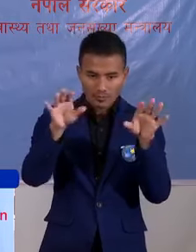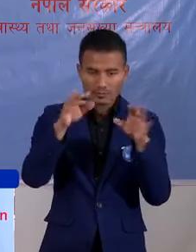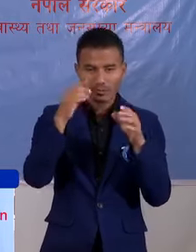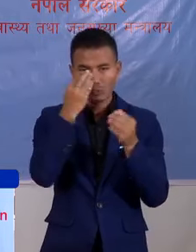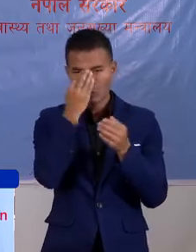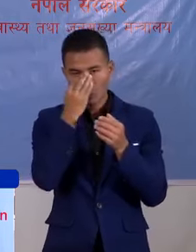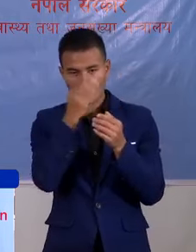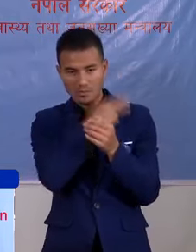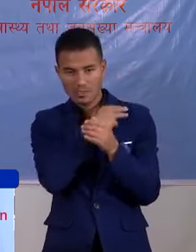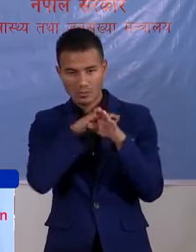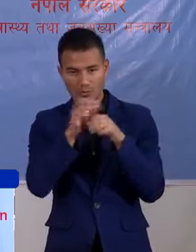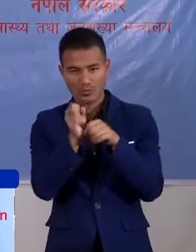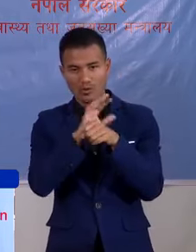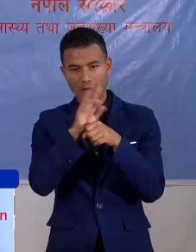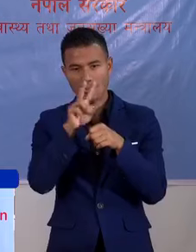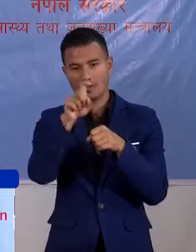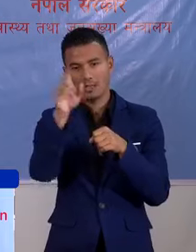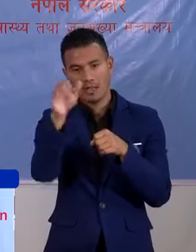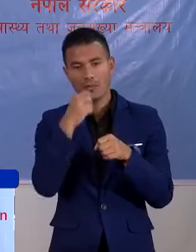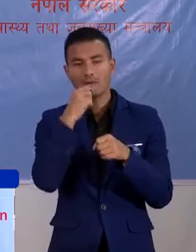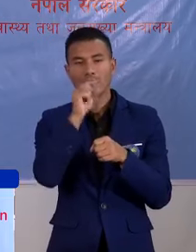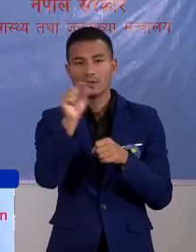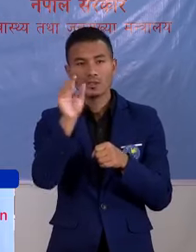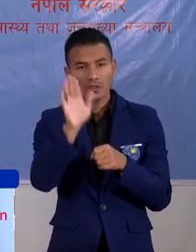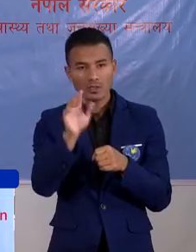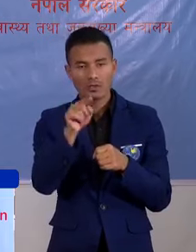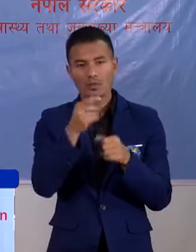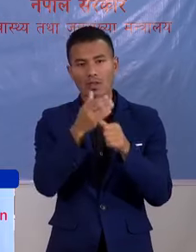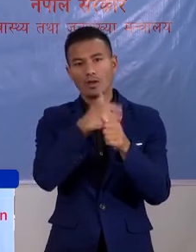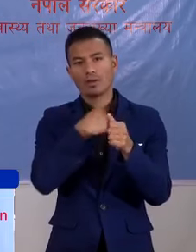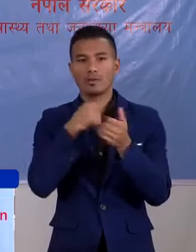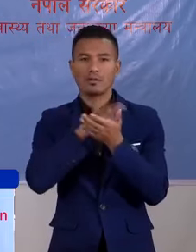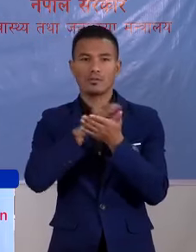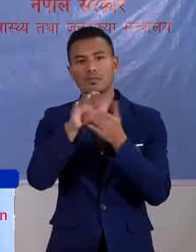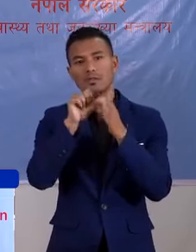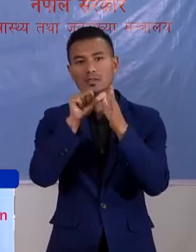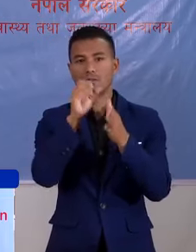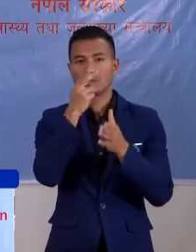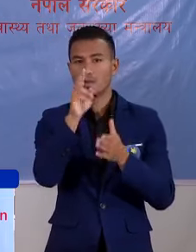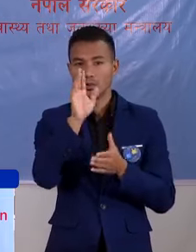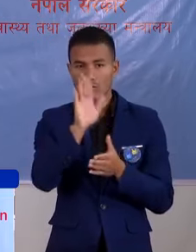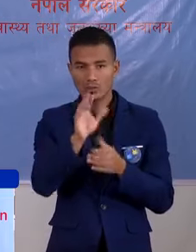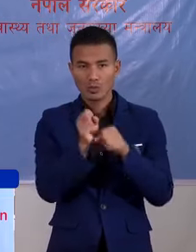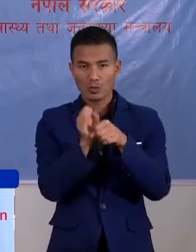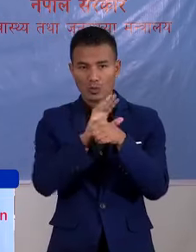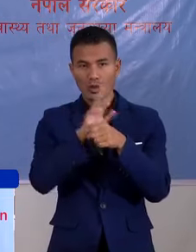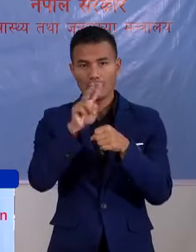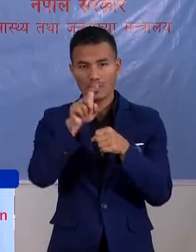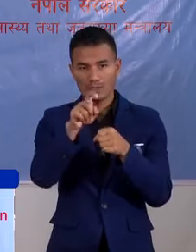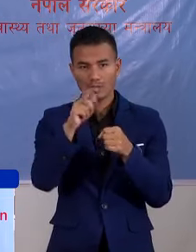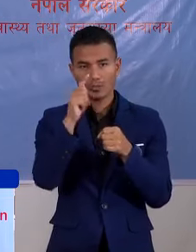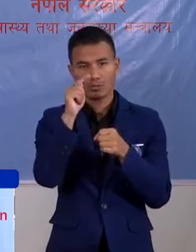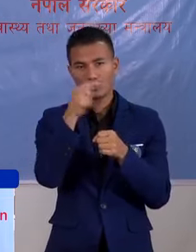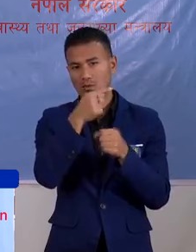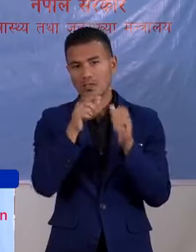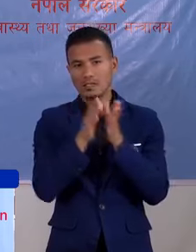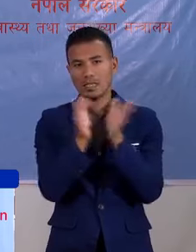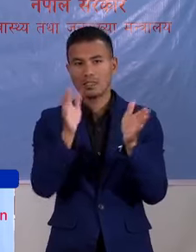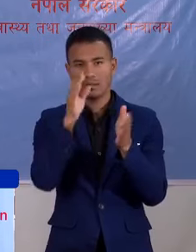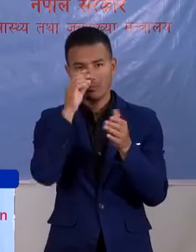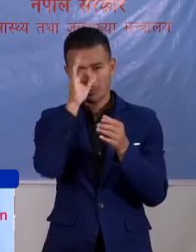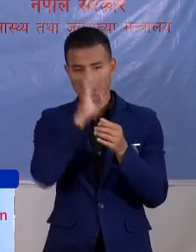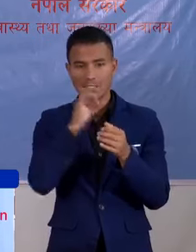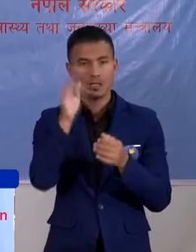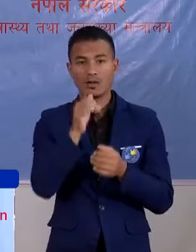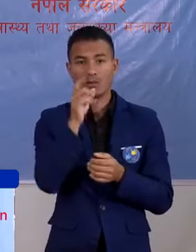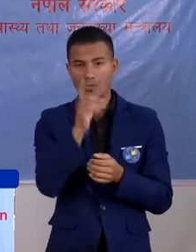अबस्ता चाहिए अपर लोगड़ाई भाटा सिंदेखा पर भाटा पनी इस पर्स्त पारीशे को अबस्ता चाहिए यो कोर्णा वाईर्स पूने जात लगशीत गर आया गए गए ना तरा